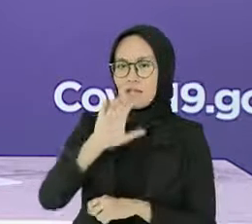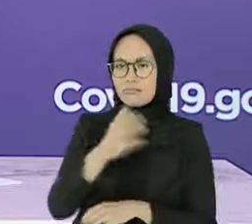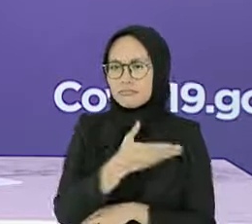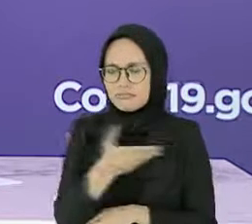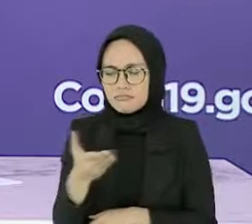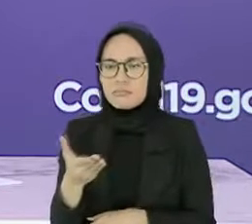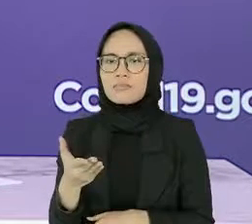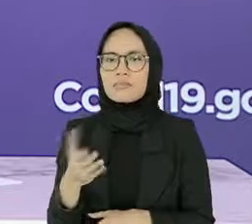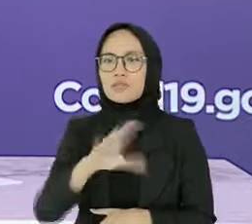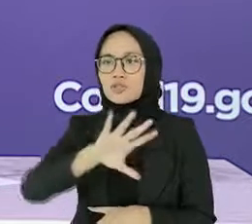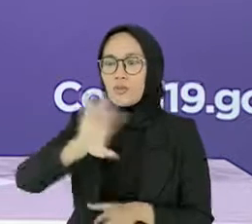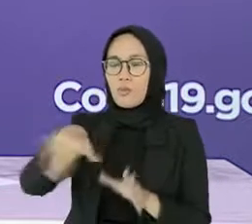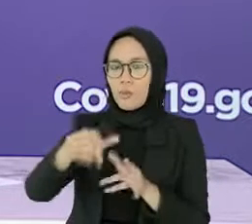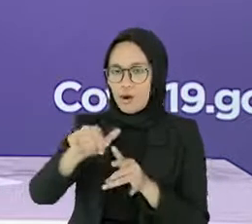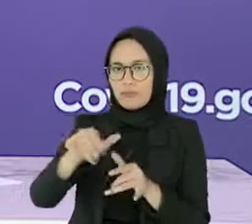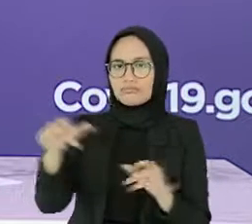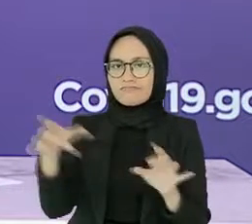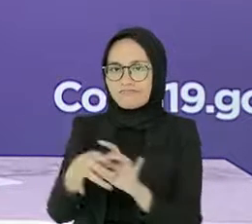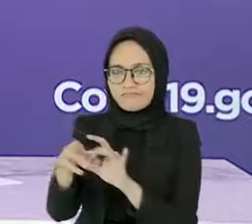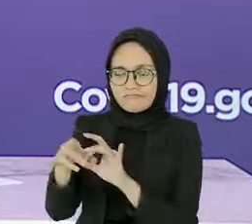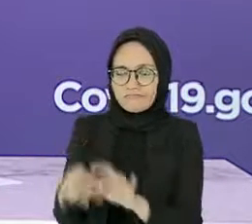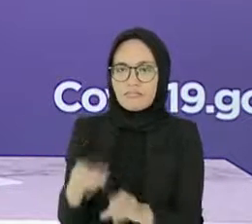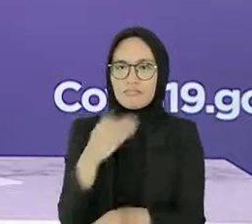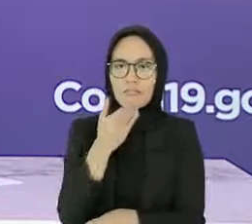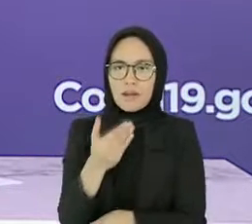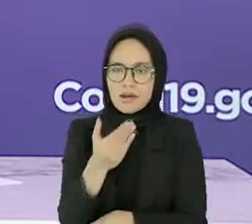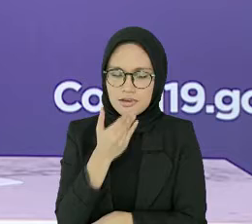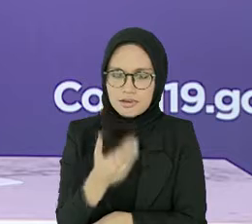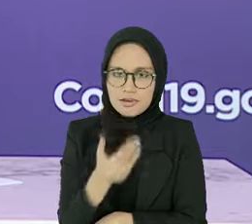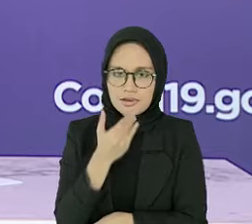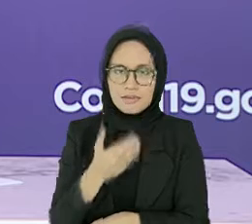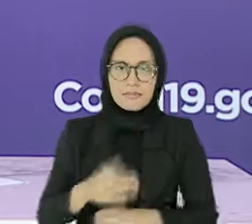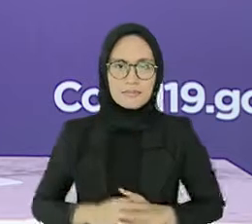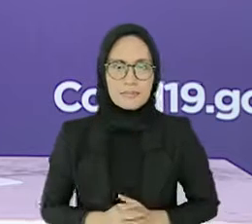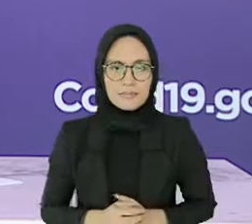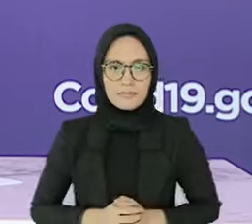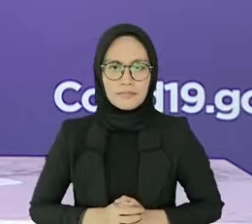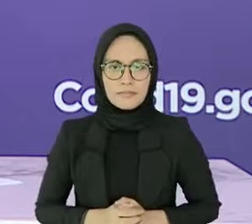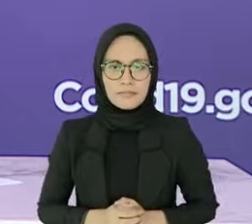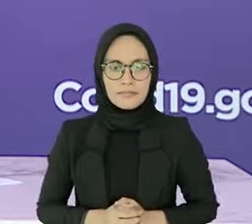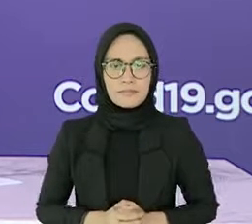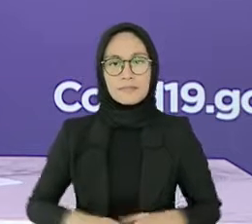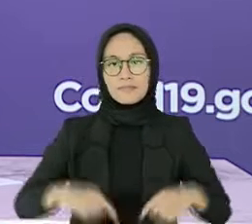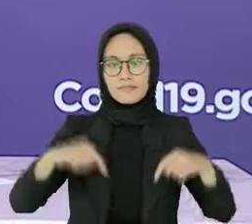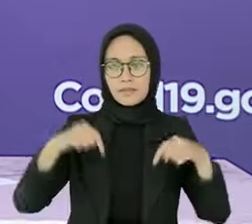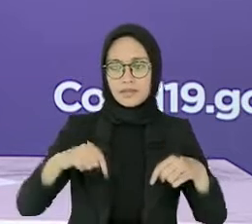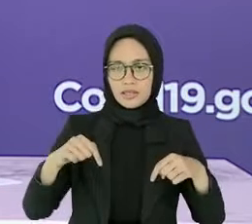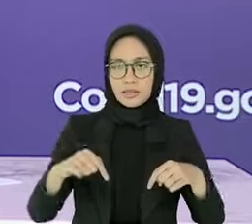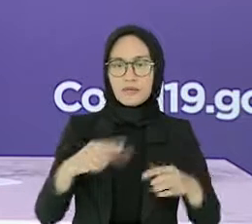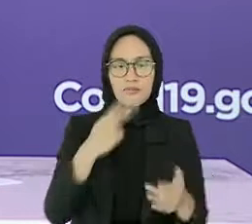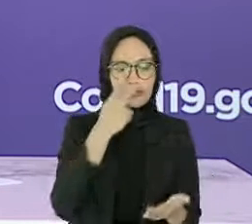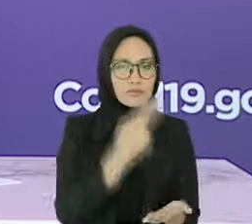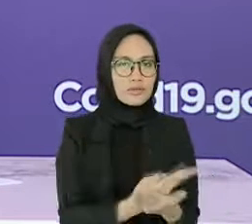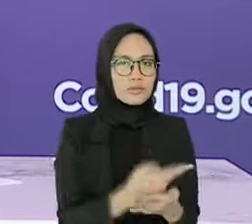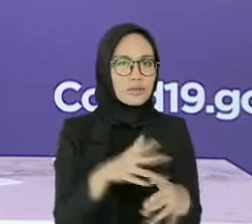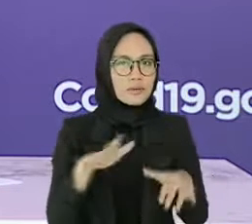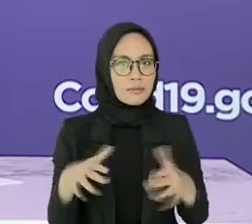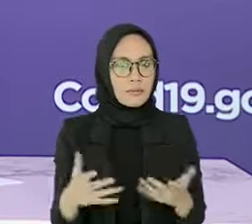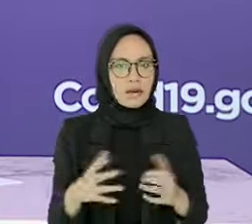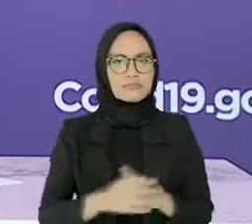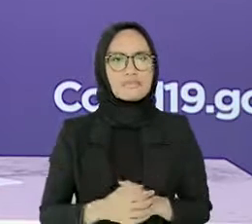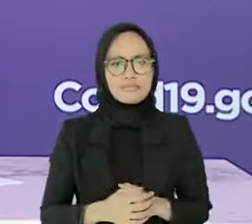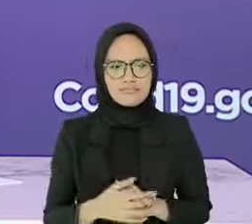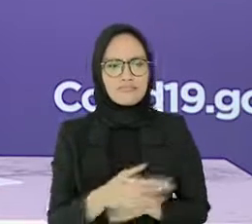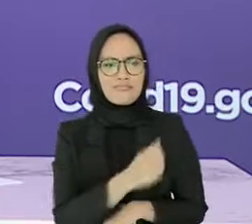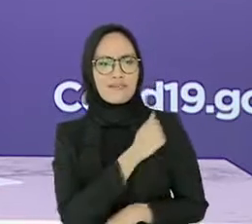para mitra yang berperan dalam usaha bersama menjangkau lebih banyak masyarakat. Hal ini sekali lagi membuktikan kemampuan